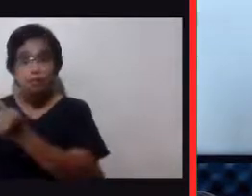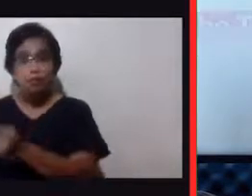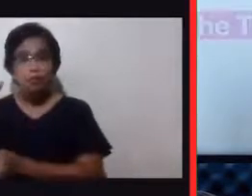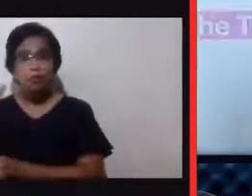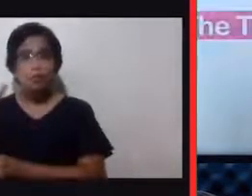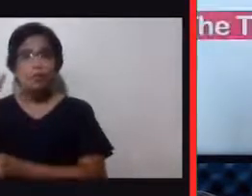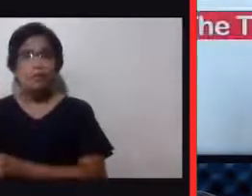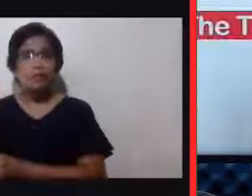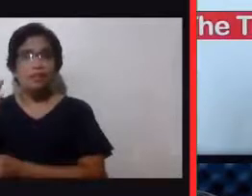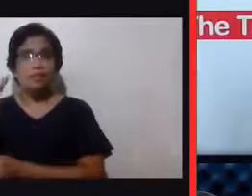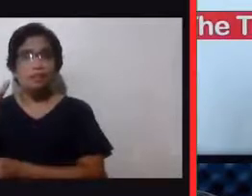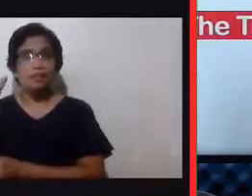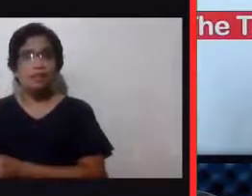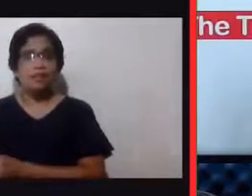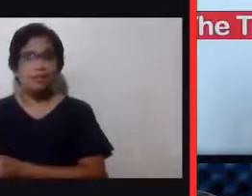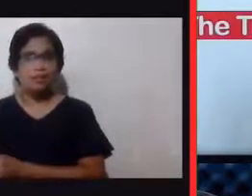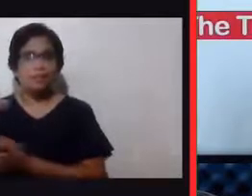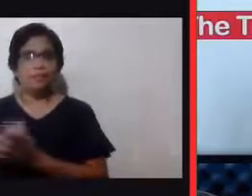Benson, ang number na?